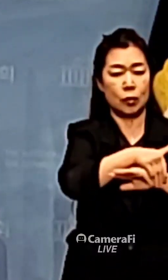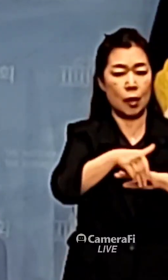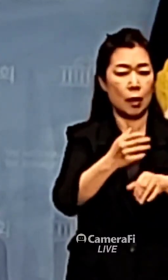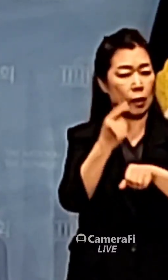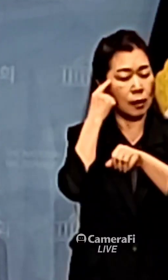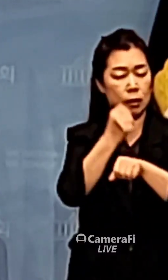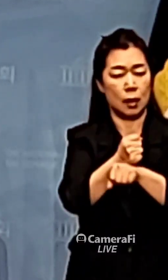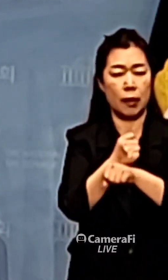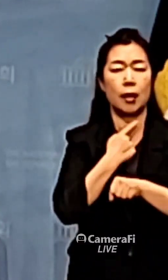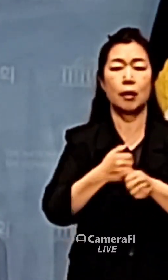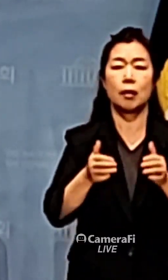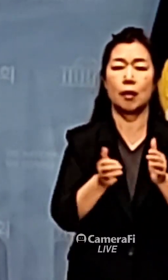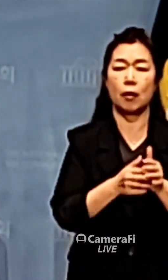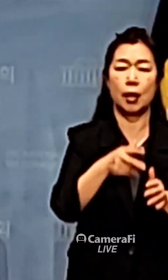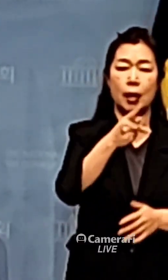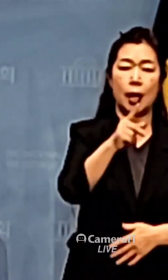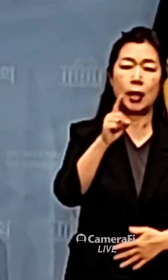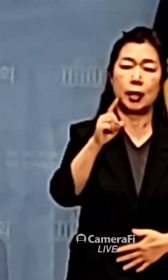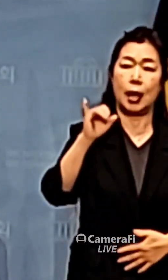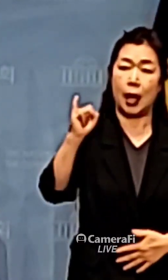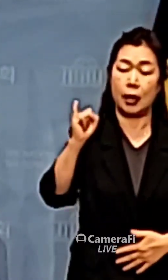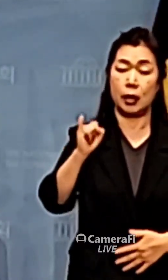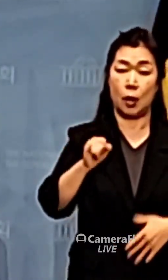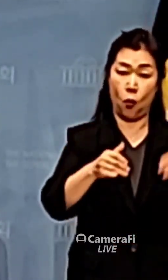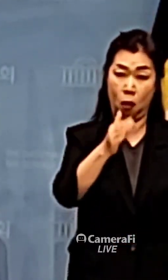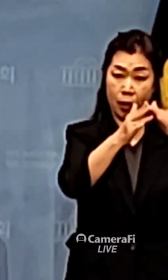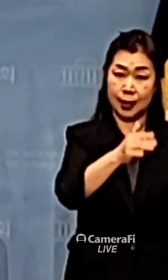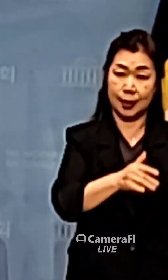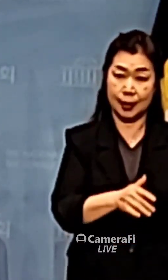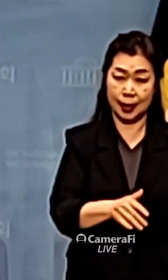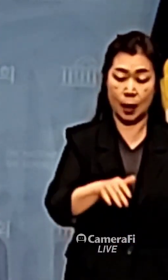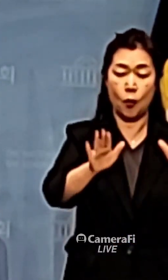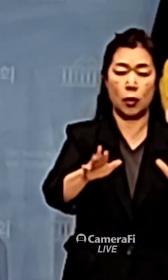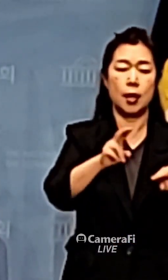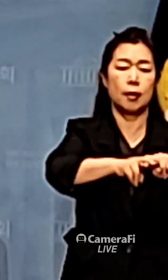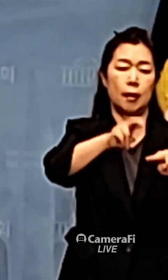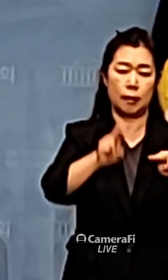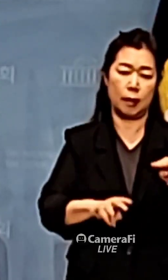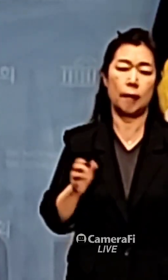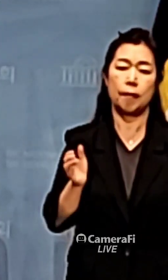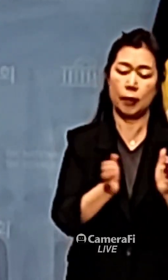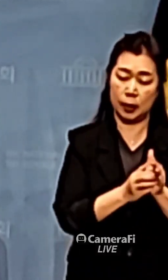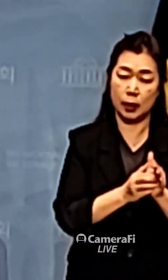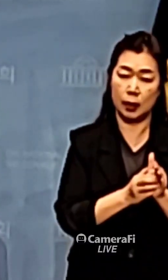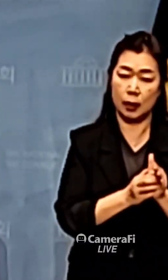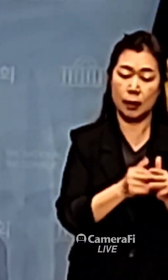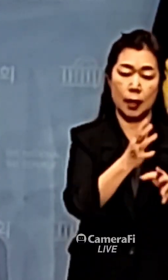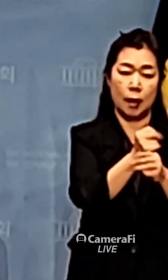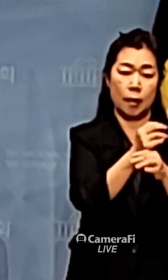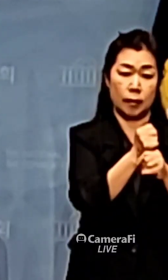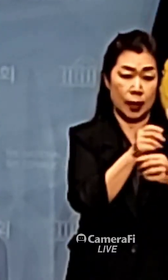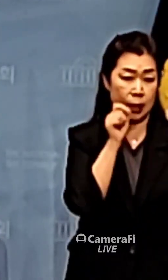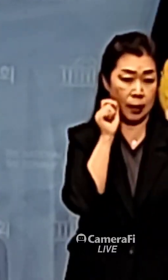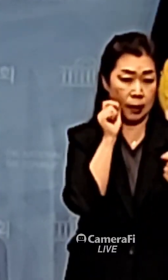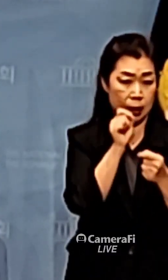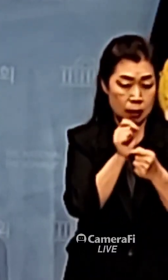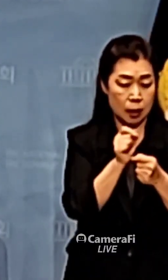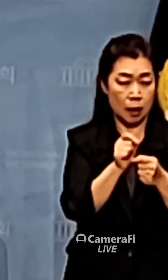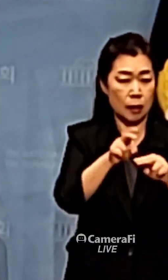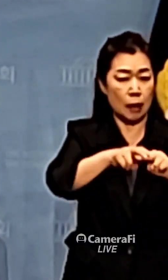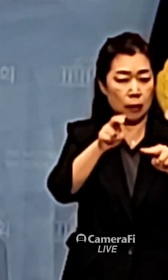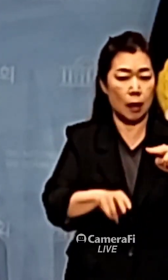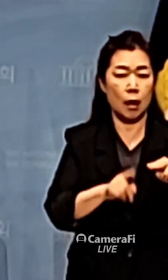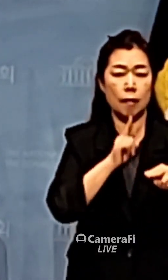공장표 KDI 원장이 오늘 사퇴했습니다. 2기 위원 임기에 맞춰 사퇴하겠다는